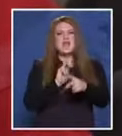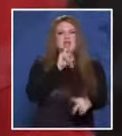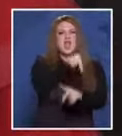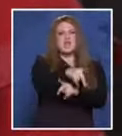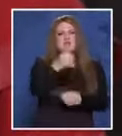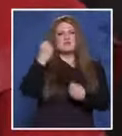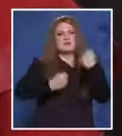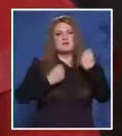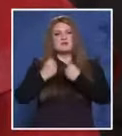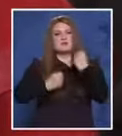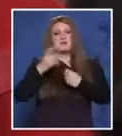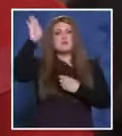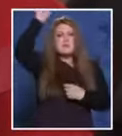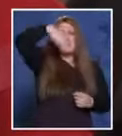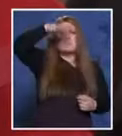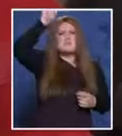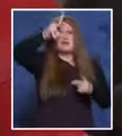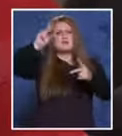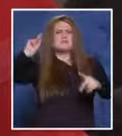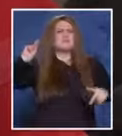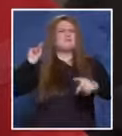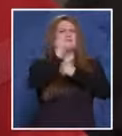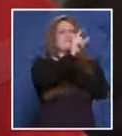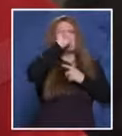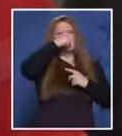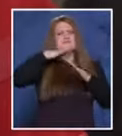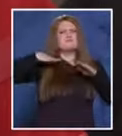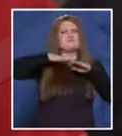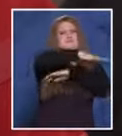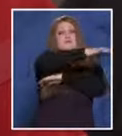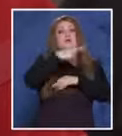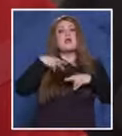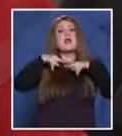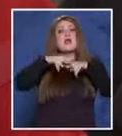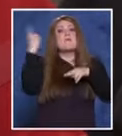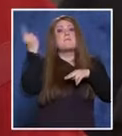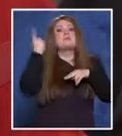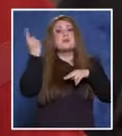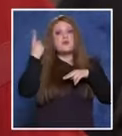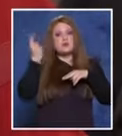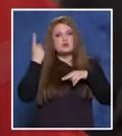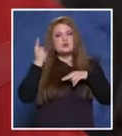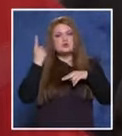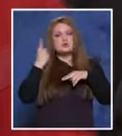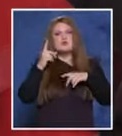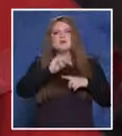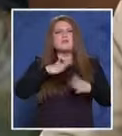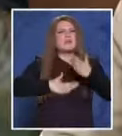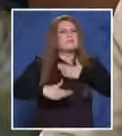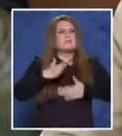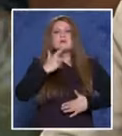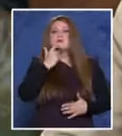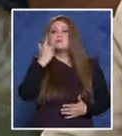колата ни, мята ми с ръка, те си изфачаха, заминаха. Когато отидохме с линейката, бърза помощ, наред с неприятностите,